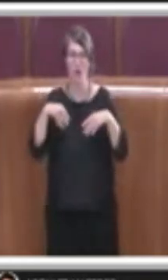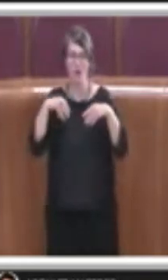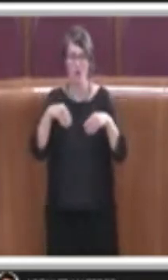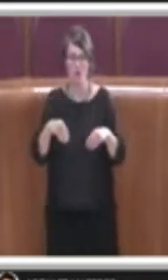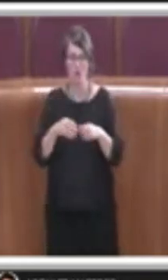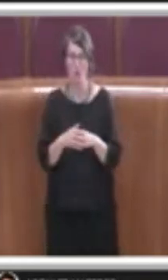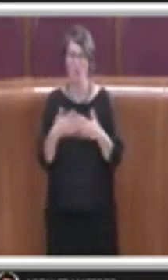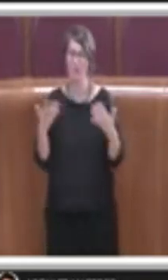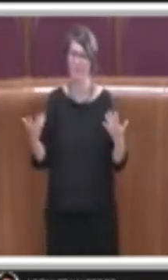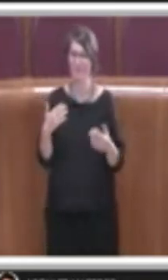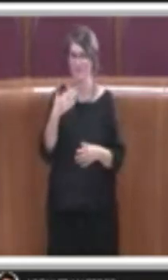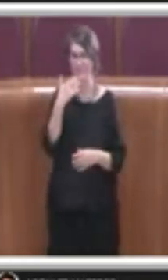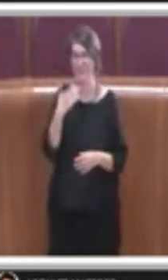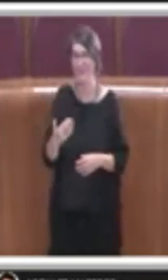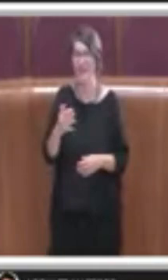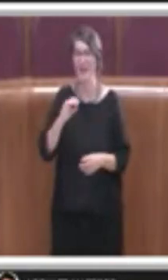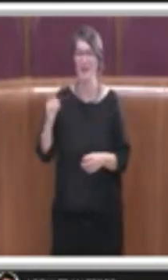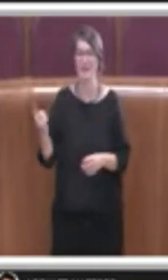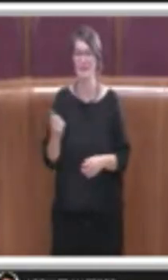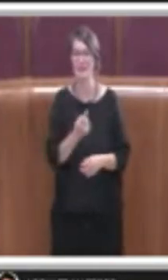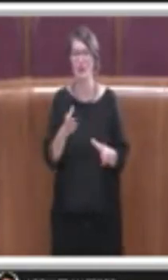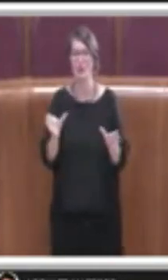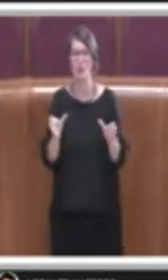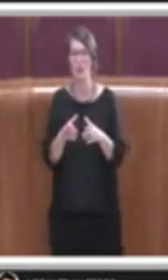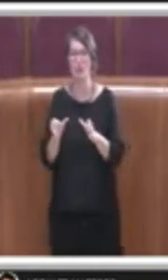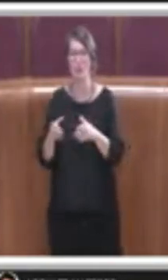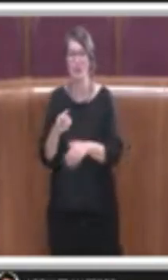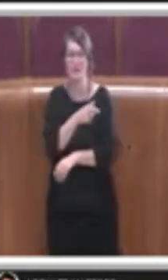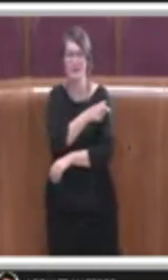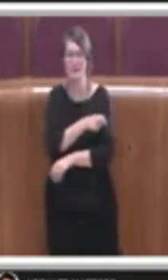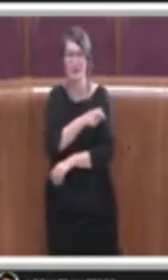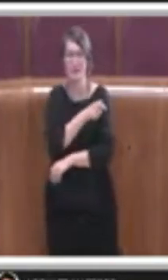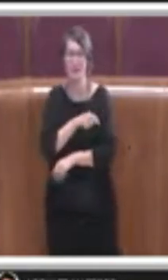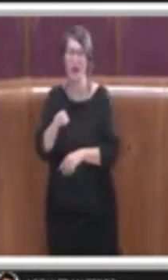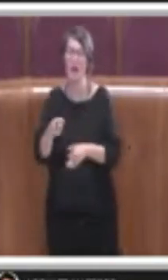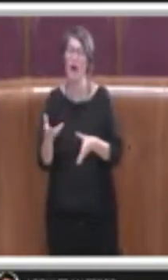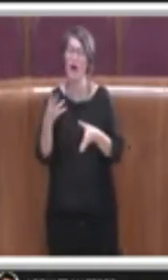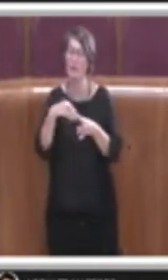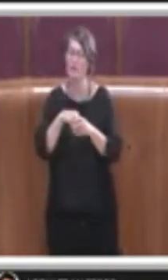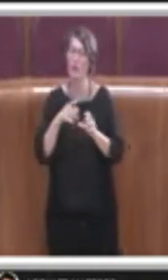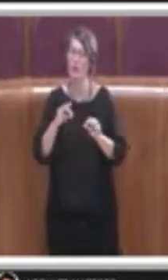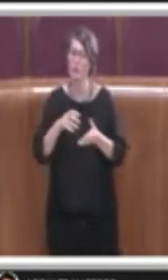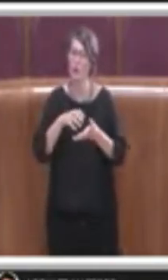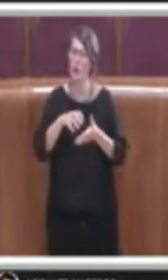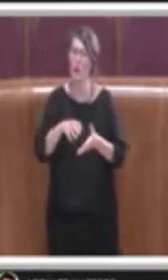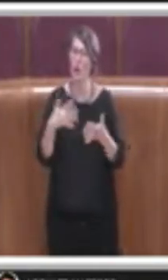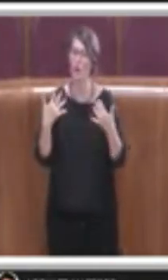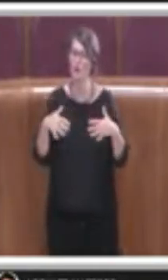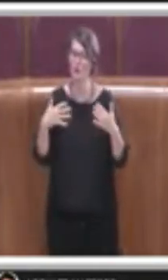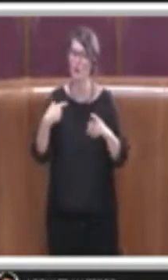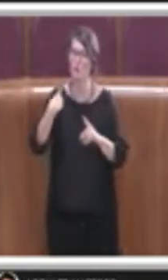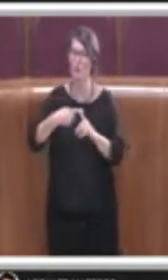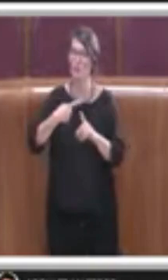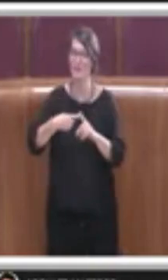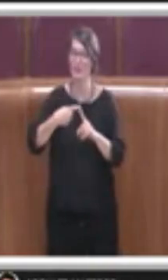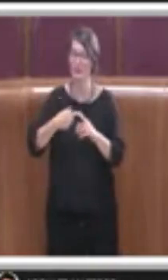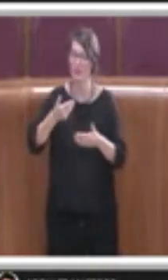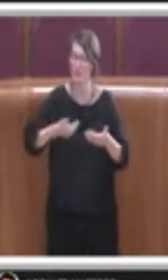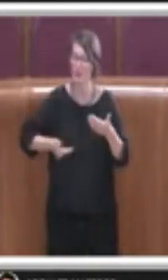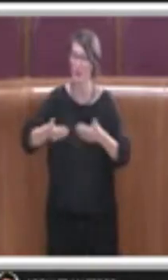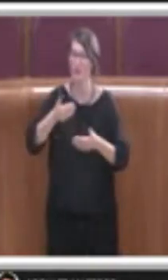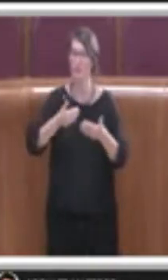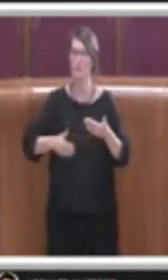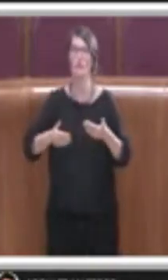tutte le sigle sindacali che hanno contribuito in modo costruttivo a migliorare questo importante lavoro, attraverso quindi chiaramente quella che è la loro